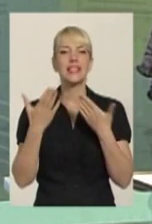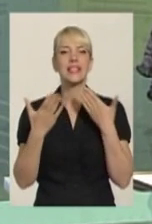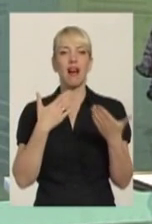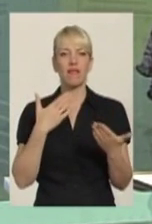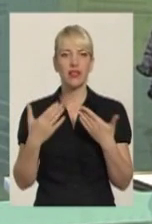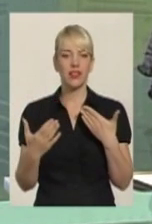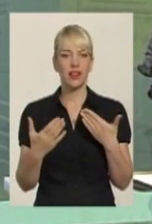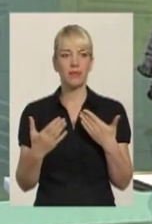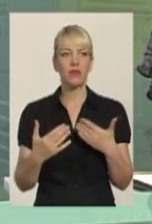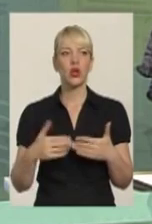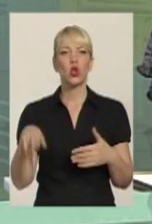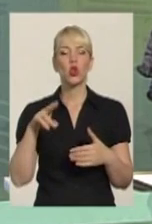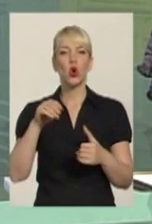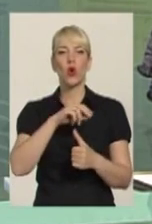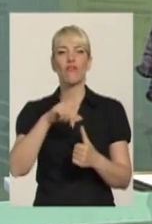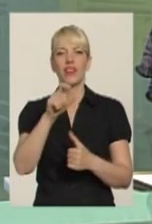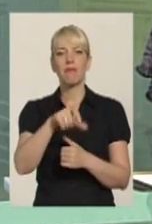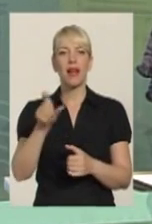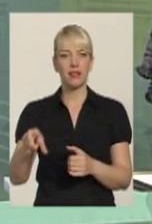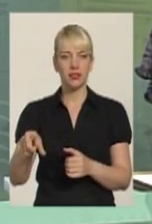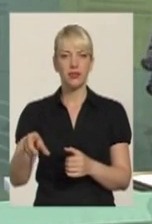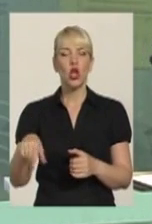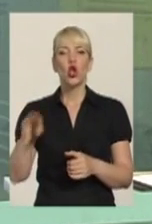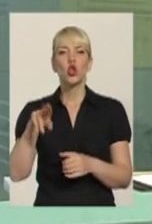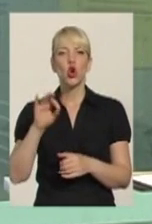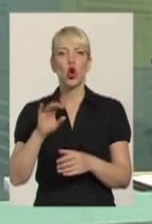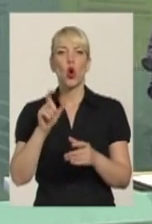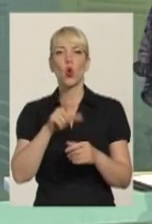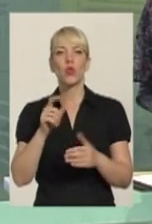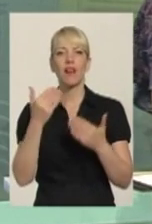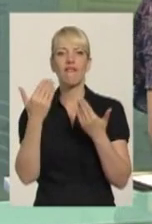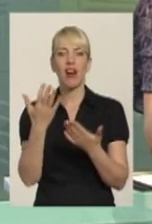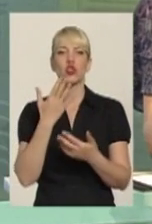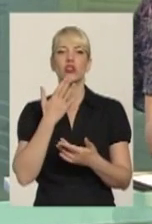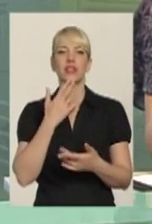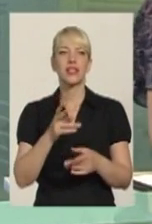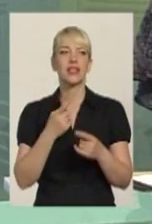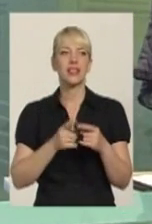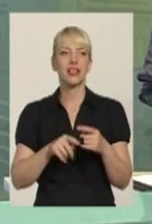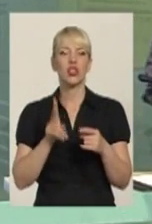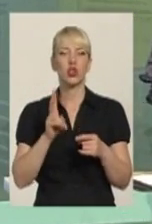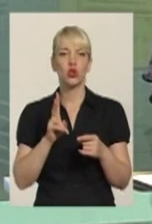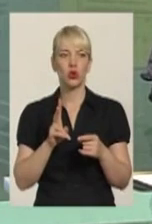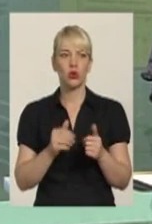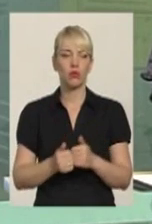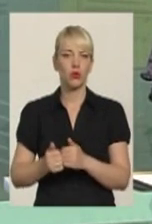вірменів і людей вашої національності, до тих, хто оточує вас?